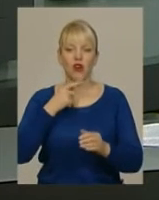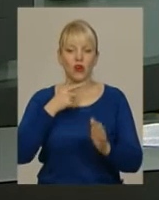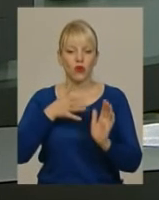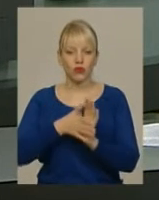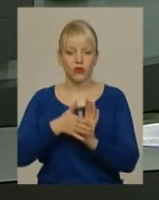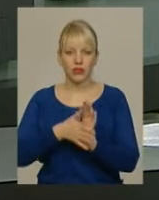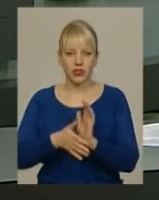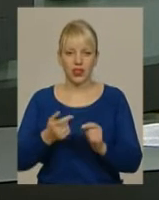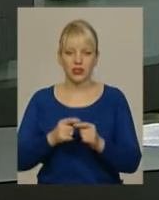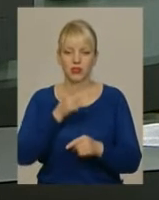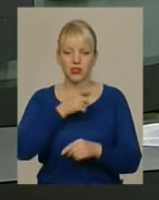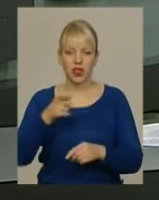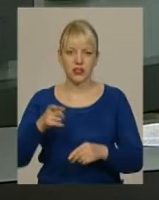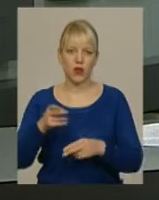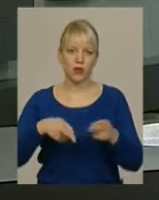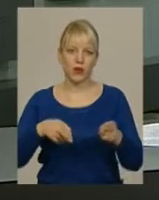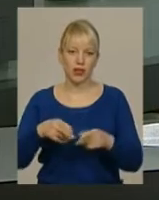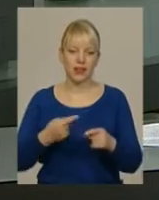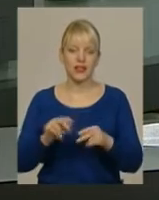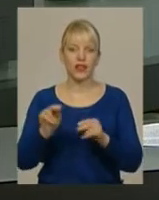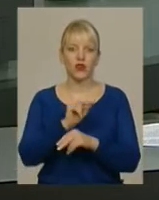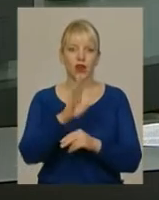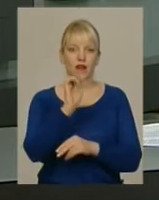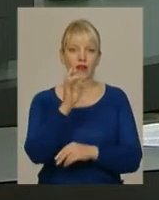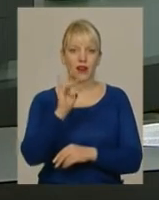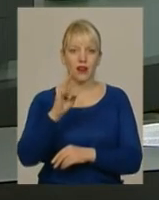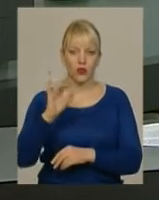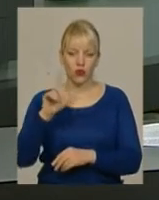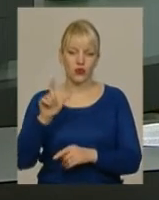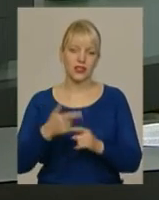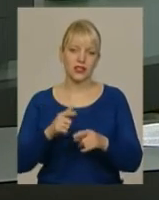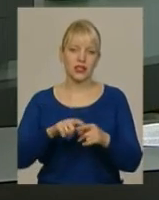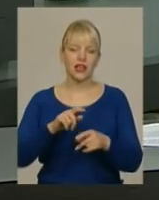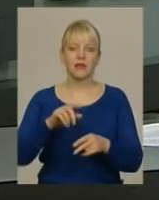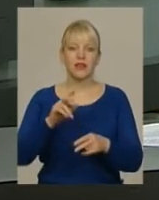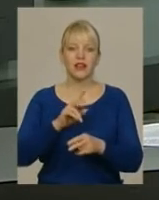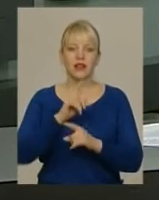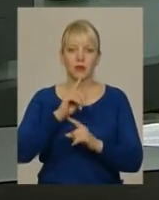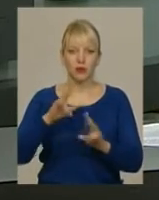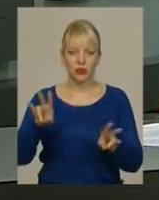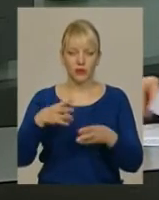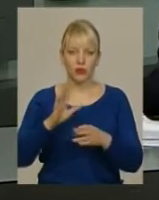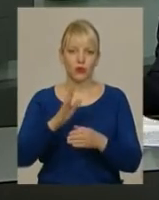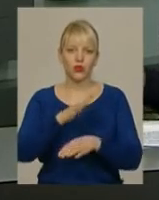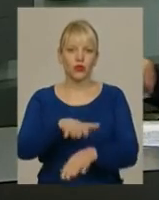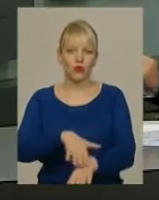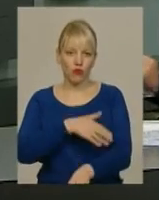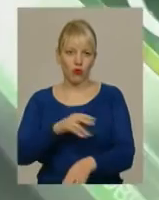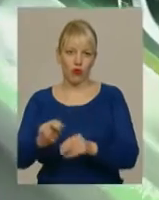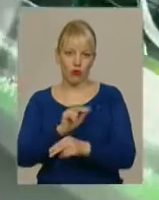Крім того, операції з лікування варикозної хвороби тепер будуть малотравматичними та не потребуватимуть тривалої госпіталізації.